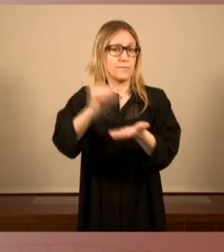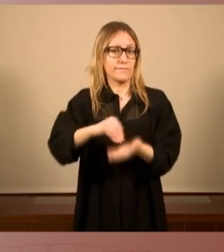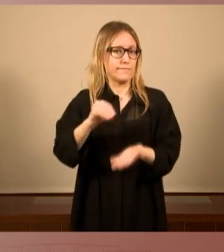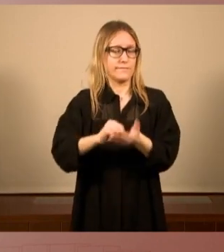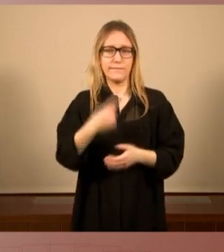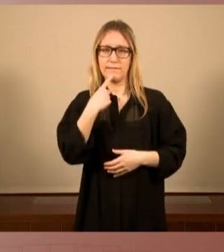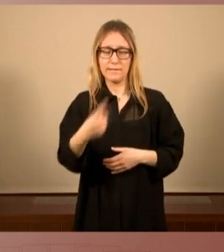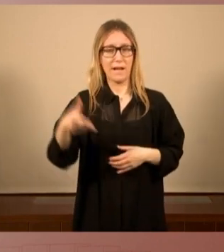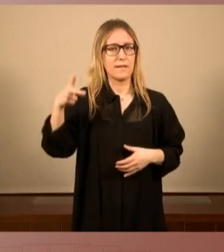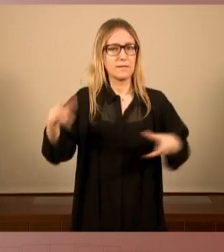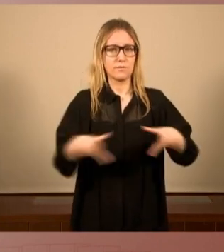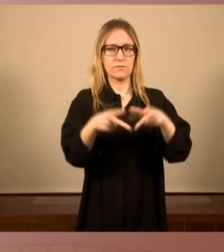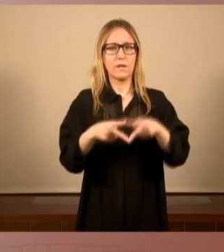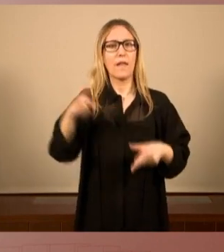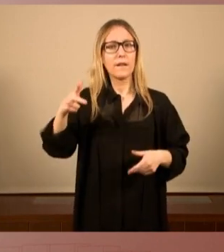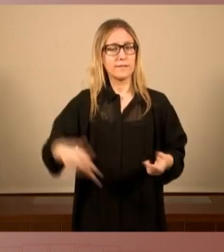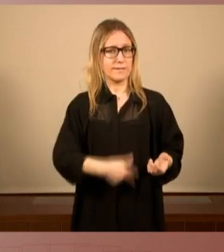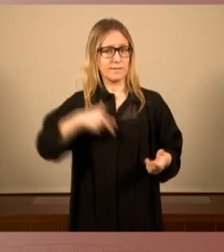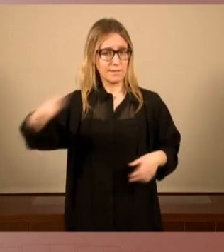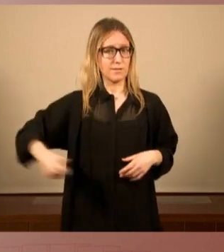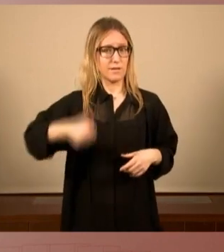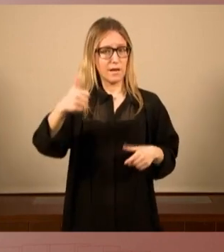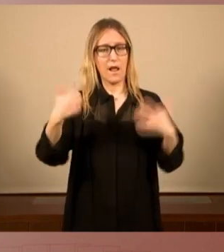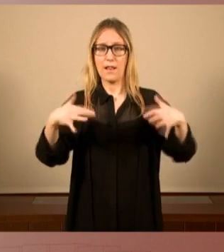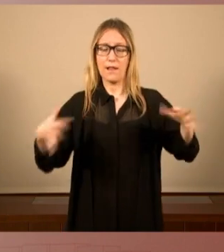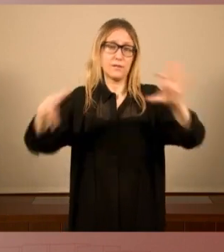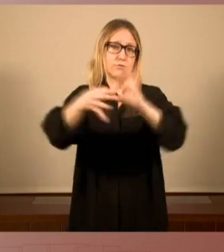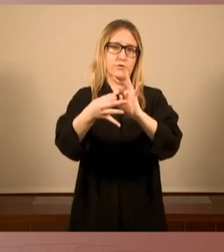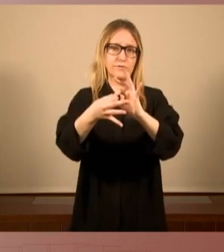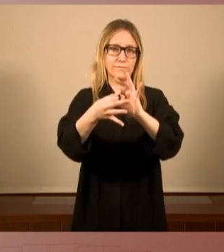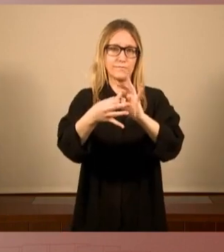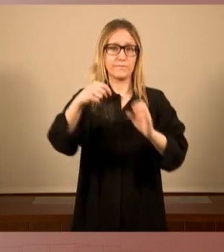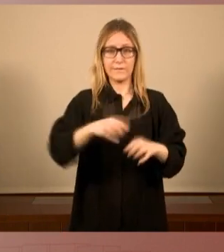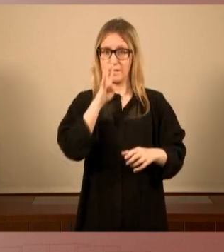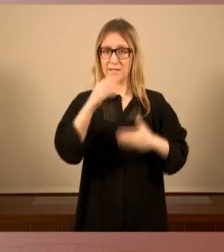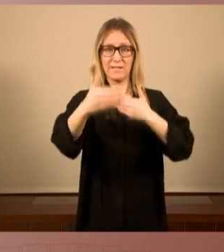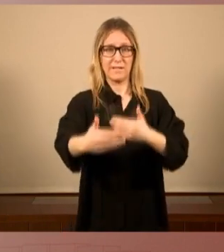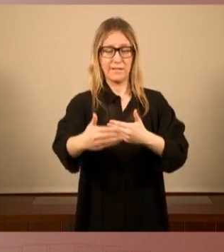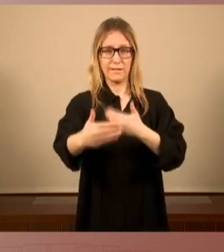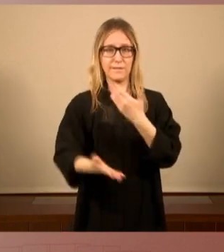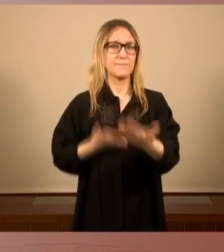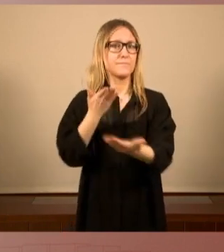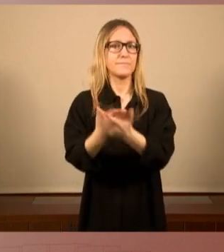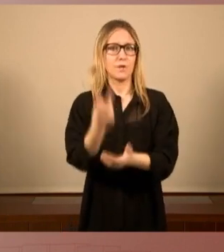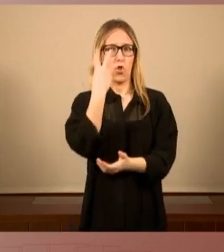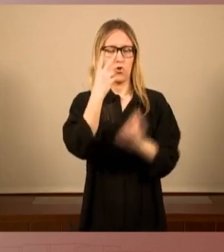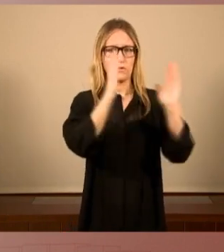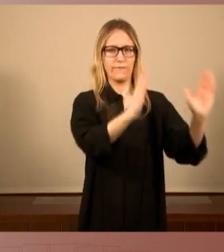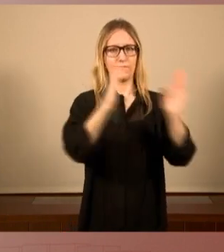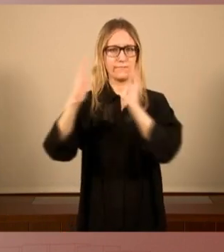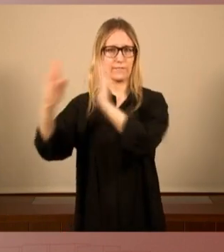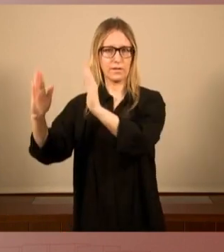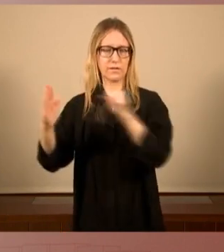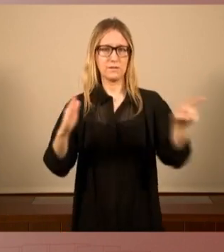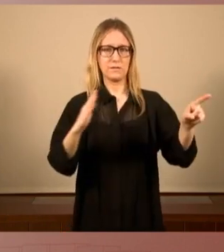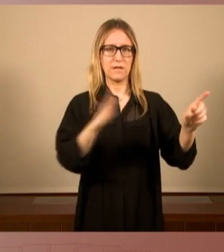socials i els drets nacionals han d'anar junts hem plantejat aquesta legislatura en dues fases una primera fase fins al